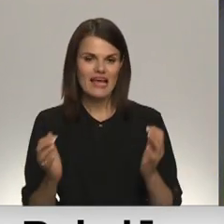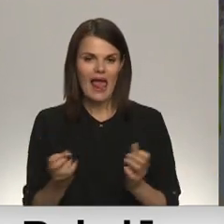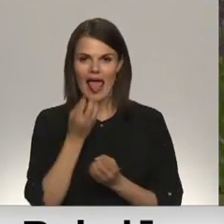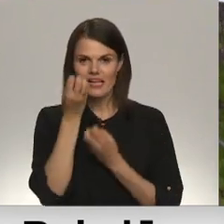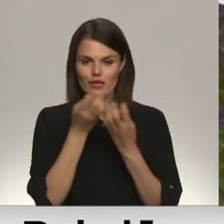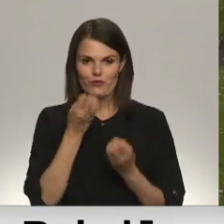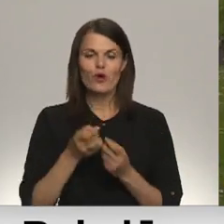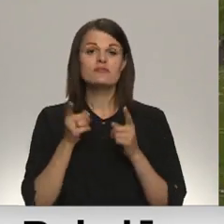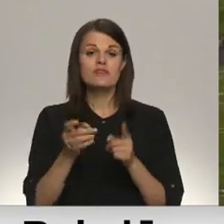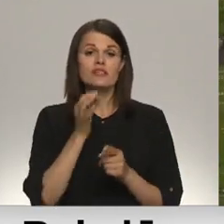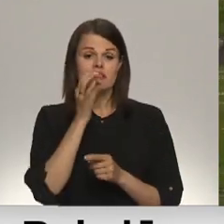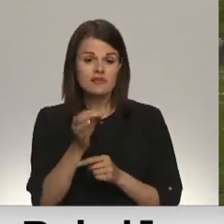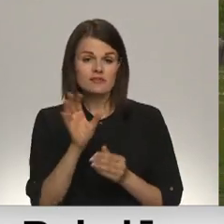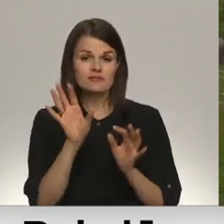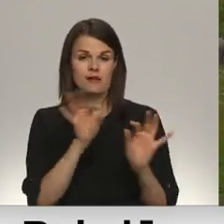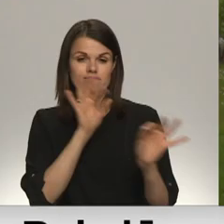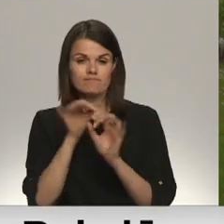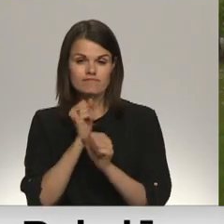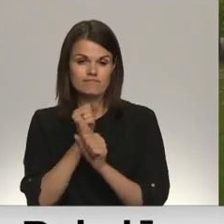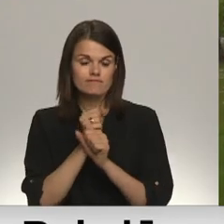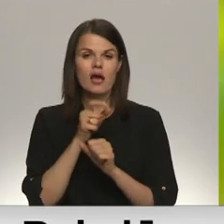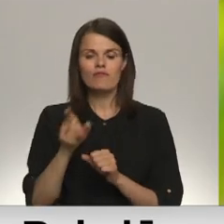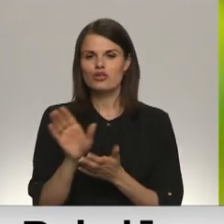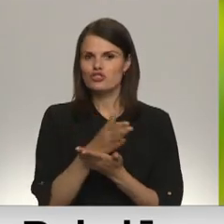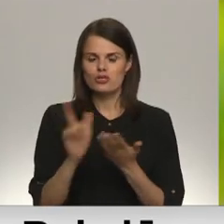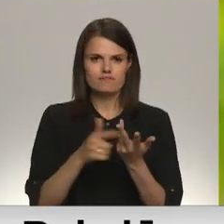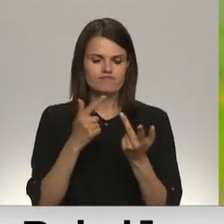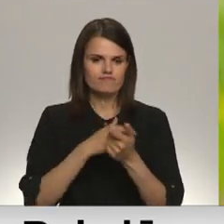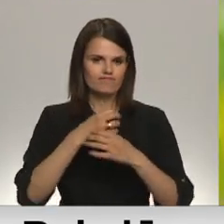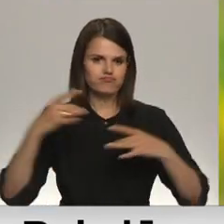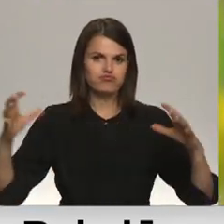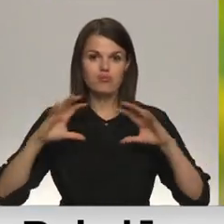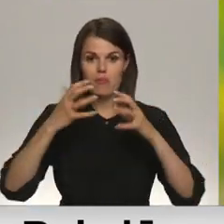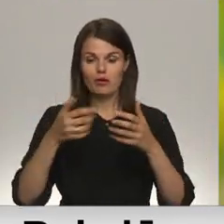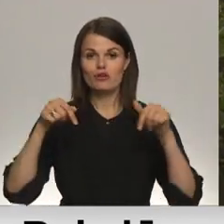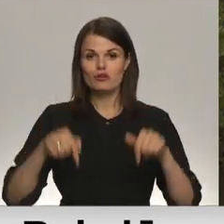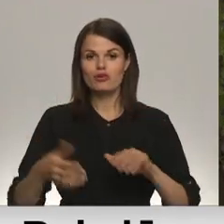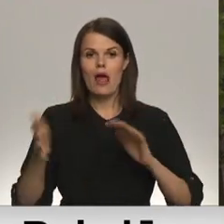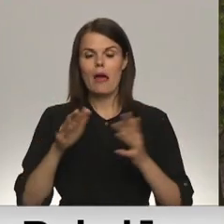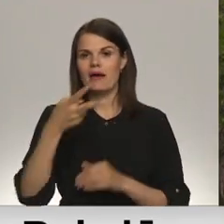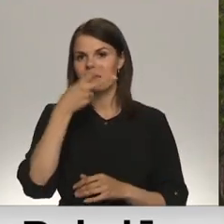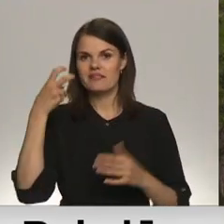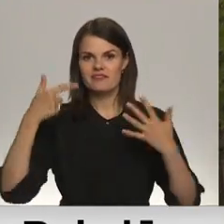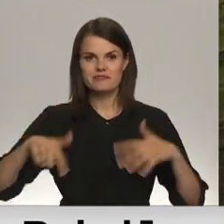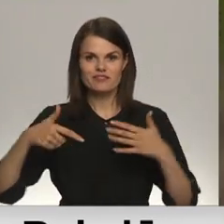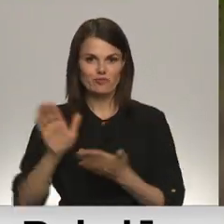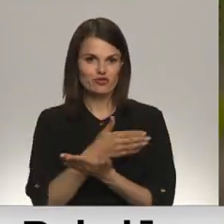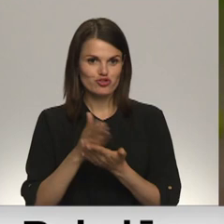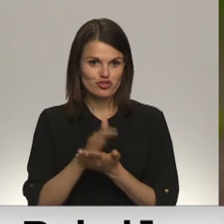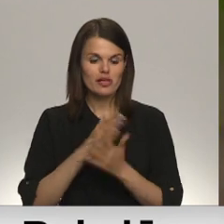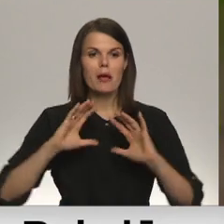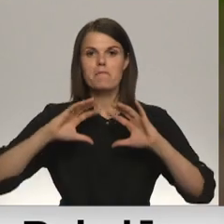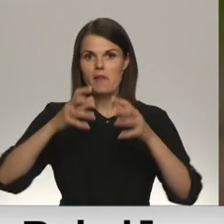selekcionāri apgalvo, ka ceriņu šķirņu skaits pasaulē joprojām palielinās. Ja šeit dobelē ir ap 270 šķirņu, tad